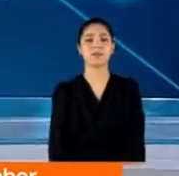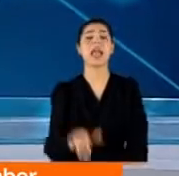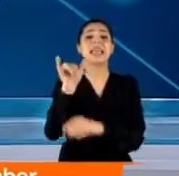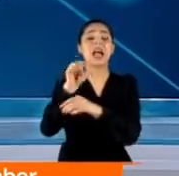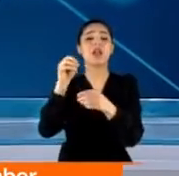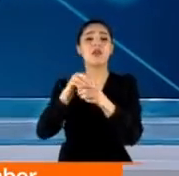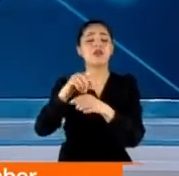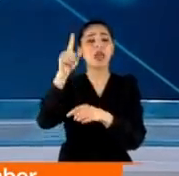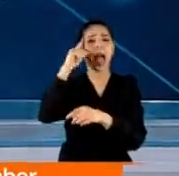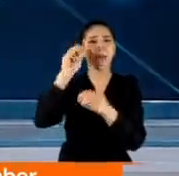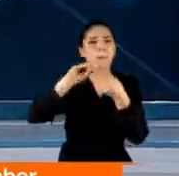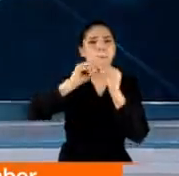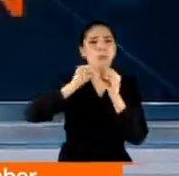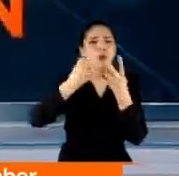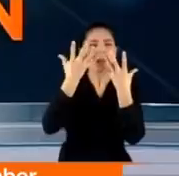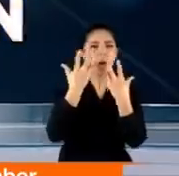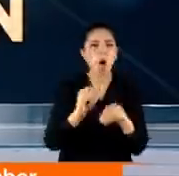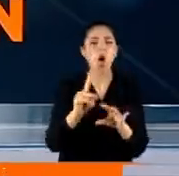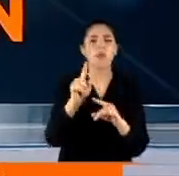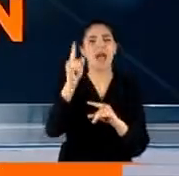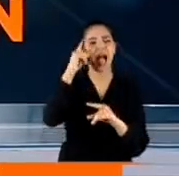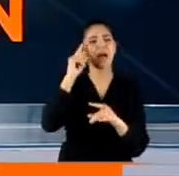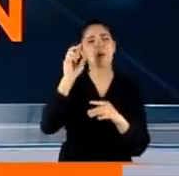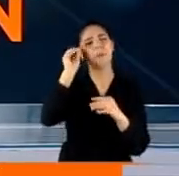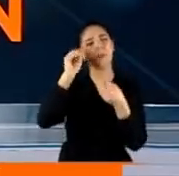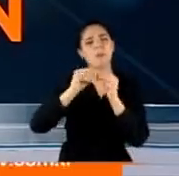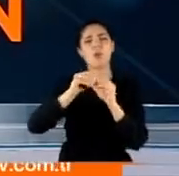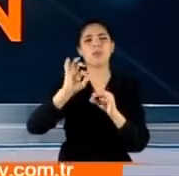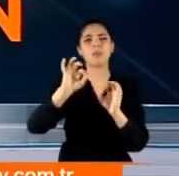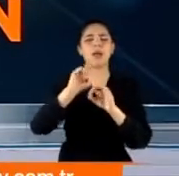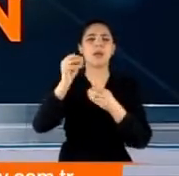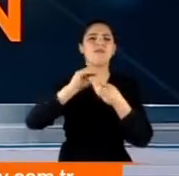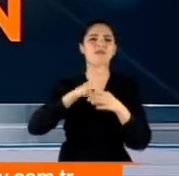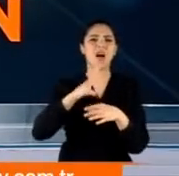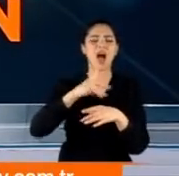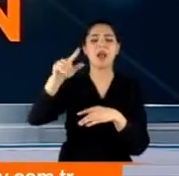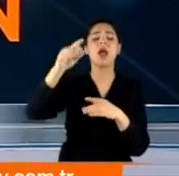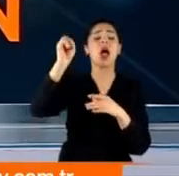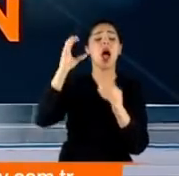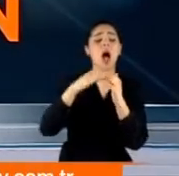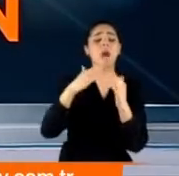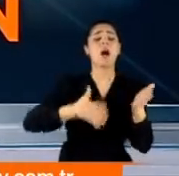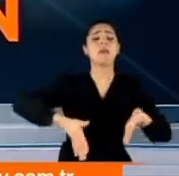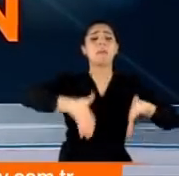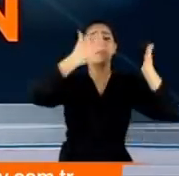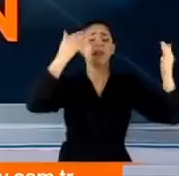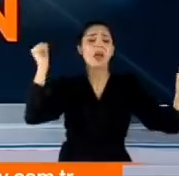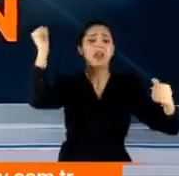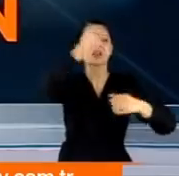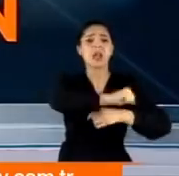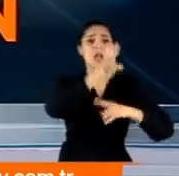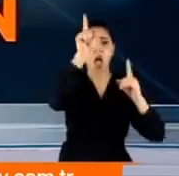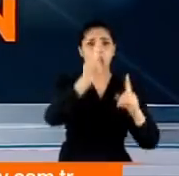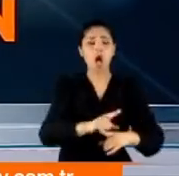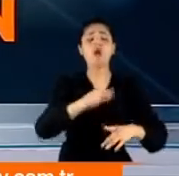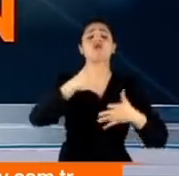Yalova'da aktif dengesinin yerinde olmadığı iddia edilen bir adam AK Partili Başkanlığı binasına saldırdı çekiçle. Önce tabelaya